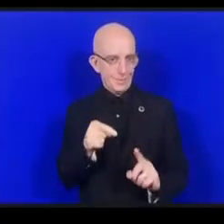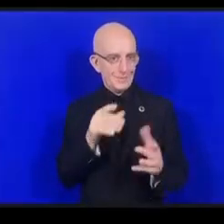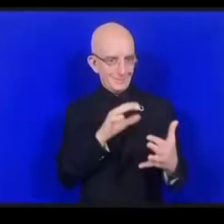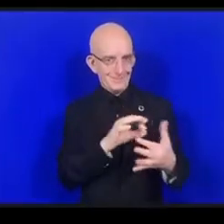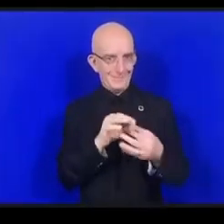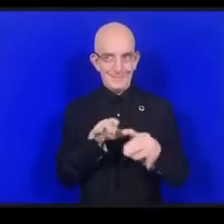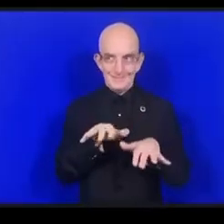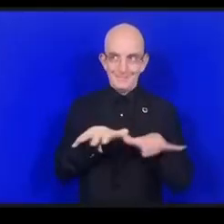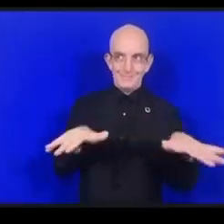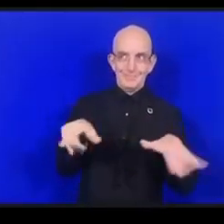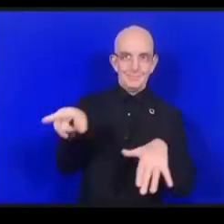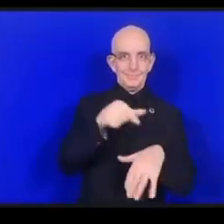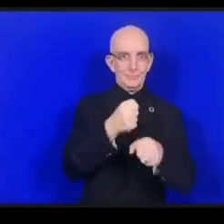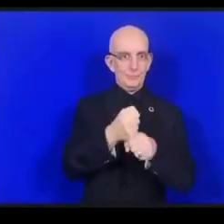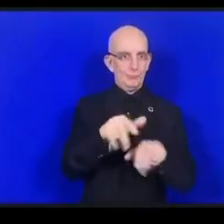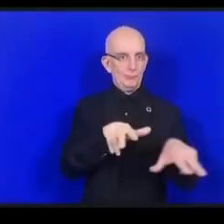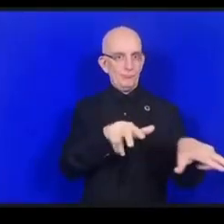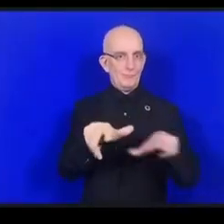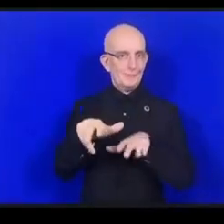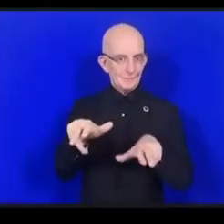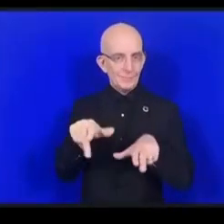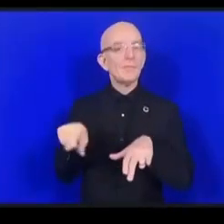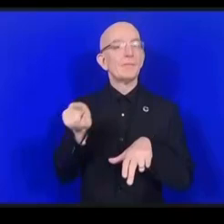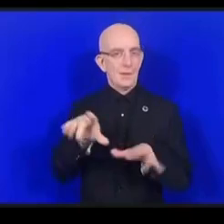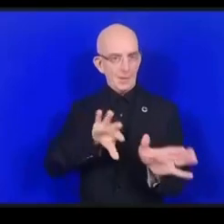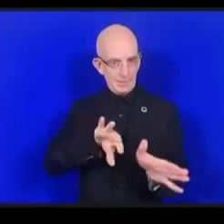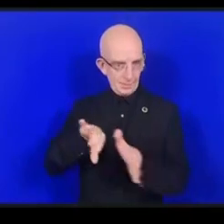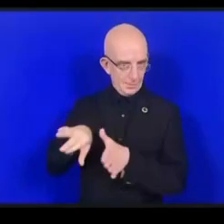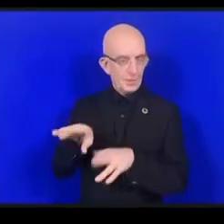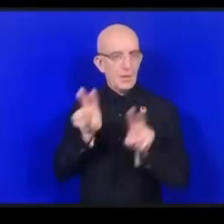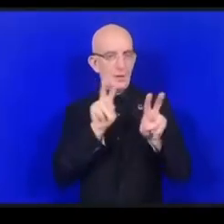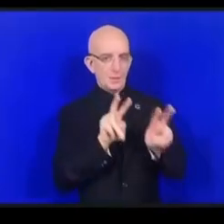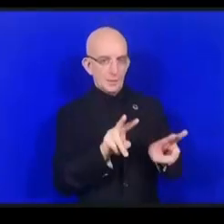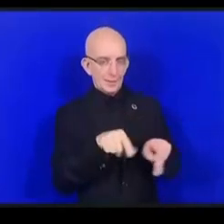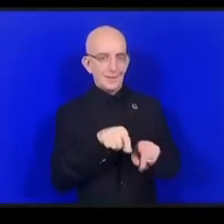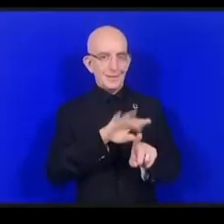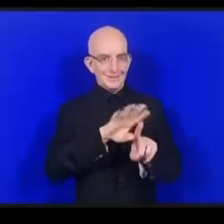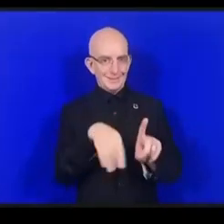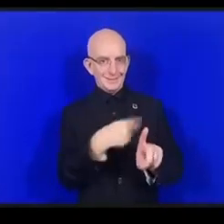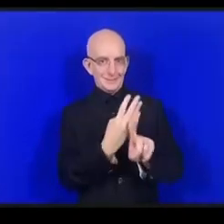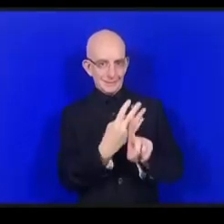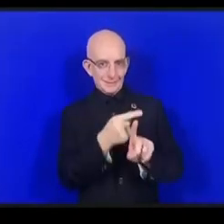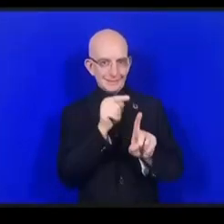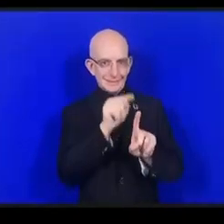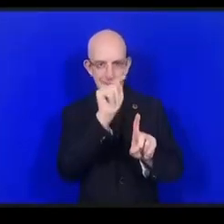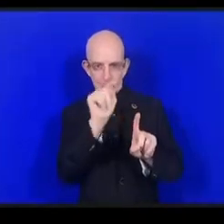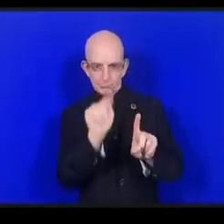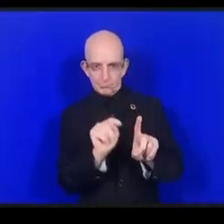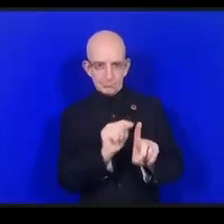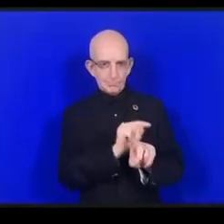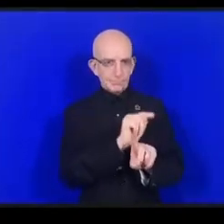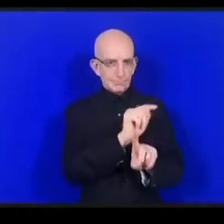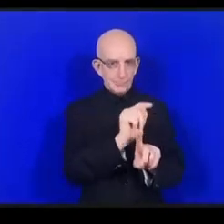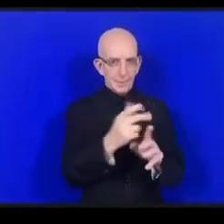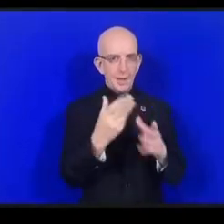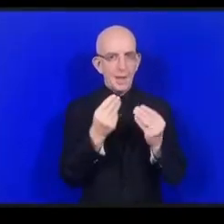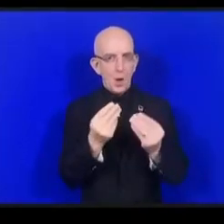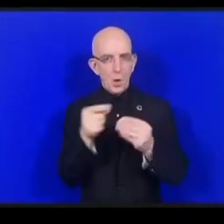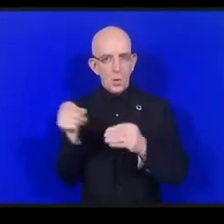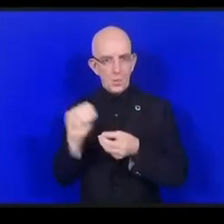يمكن أن نكرسها لتحقيق ذلك ونحن بدأنا بالنظر في أهداف التنمية